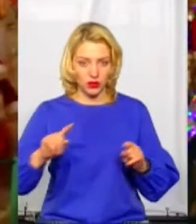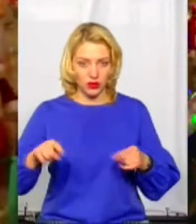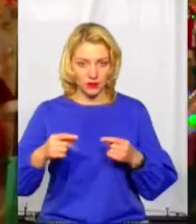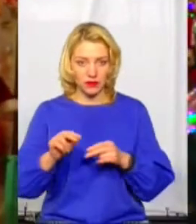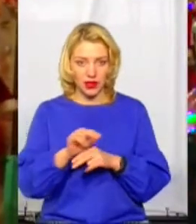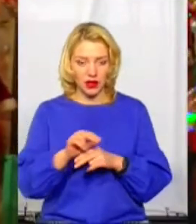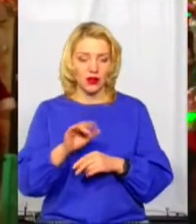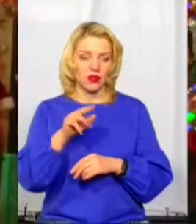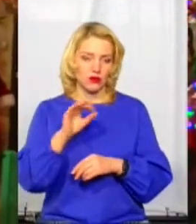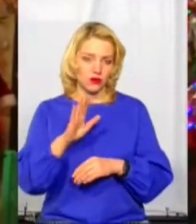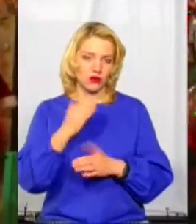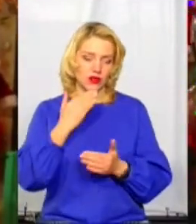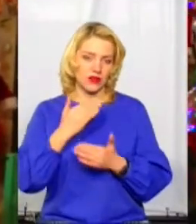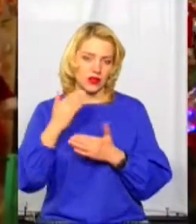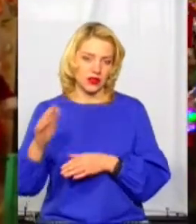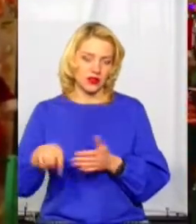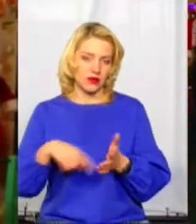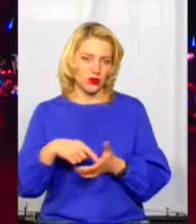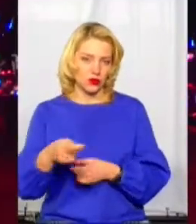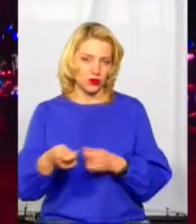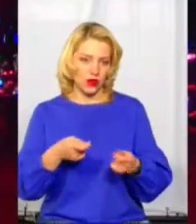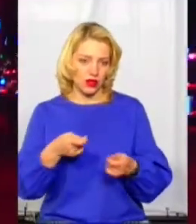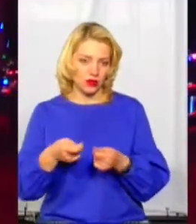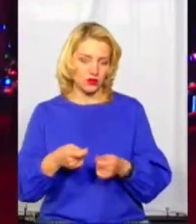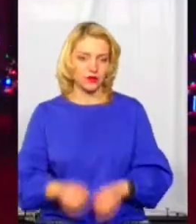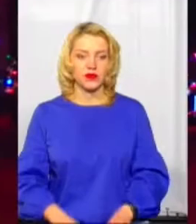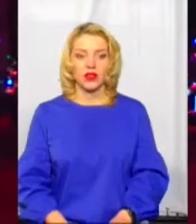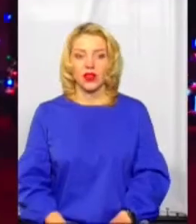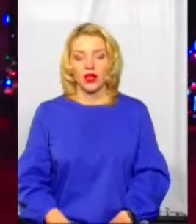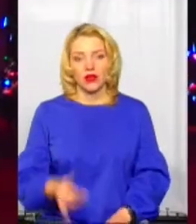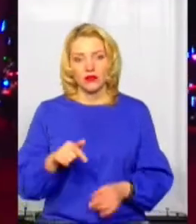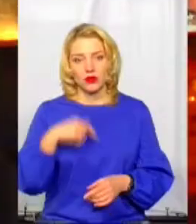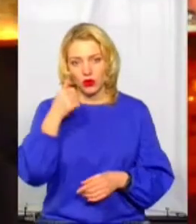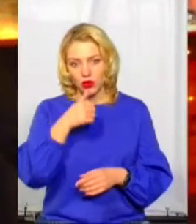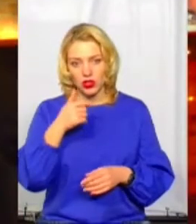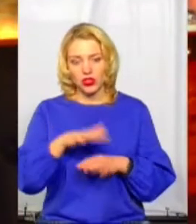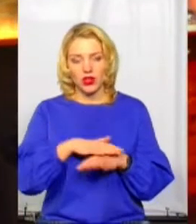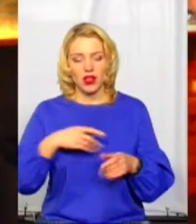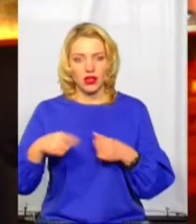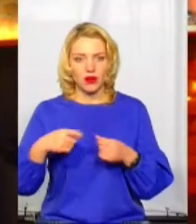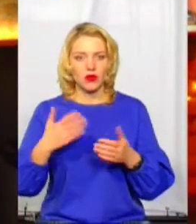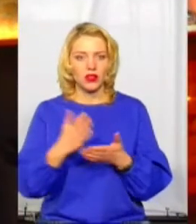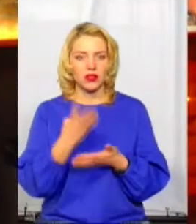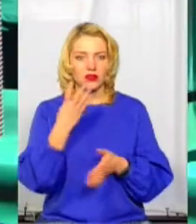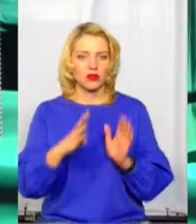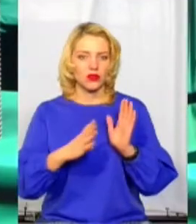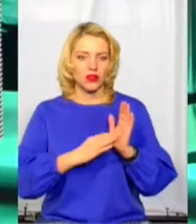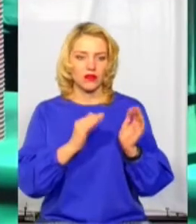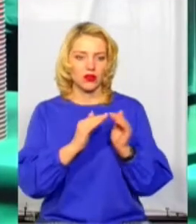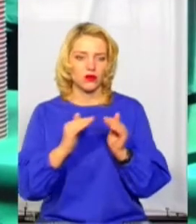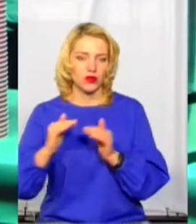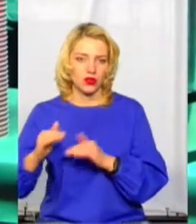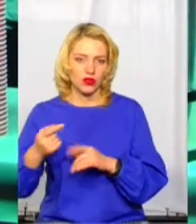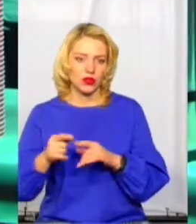вживалися заходи до даних підприємців. Цьогоріч на Різдвяному ярмарку встановлено 49 будиночків, з яких проводиться